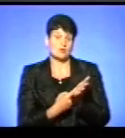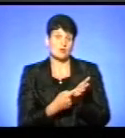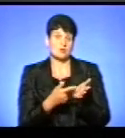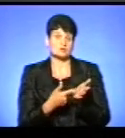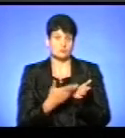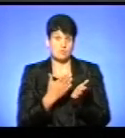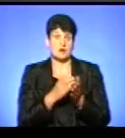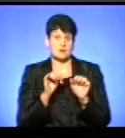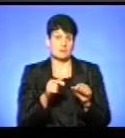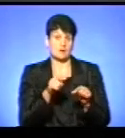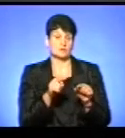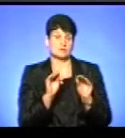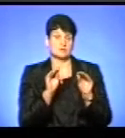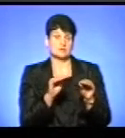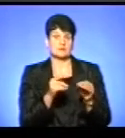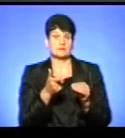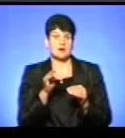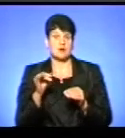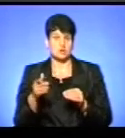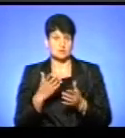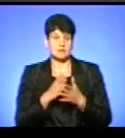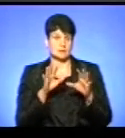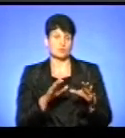що він має право там знаходитися і що він є законний.